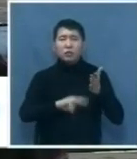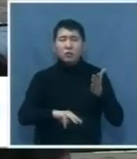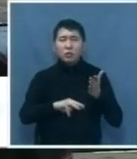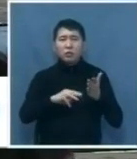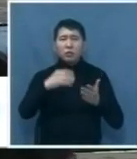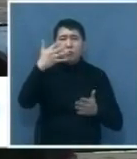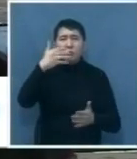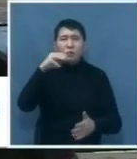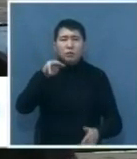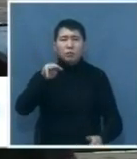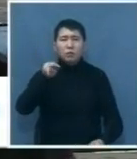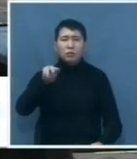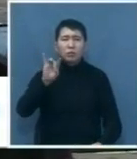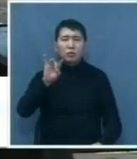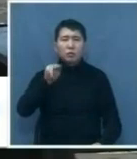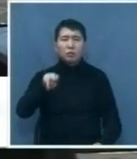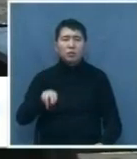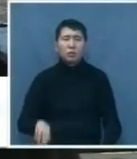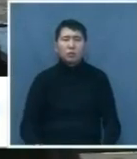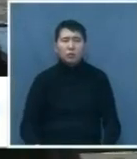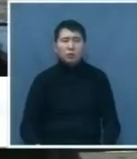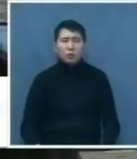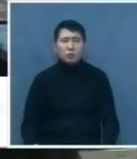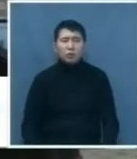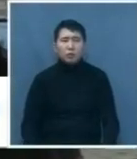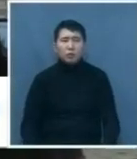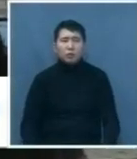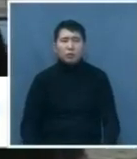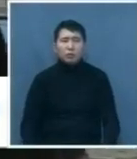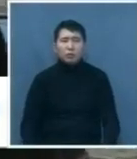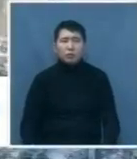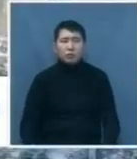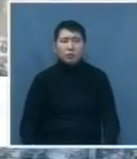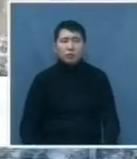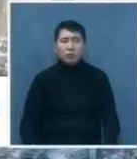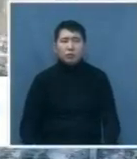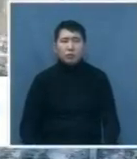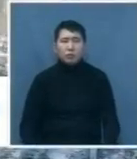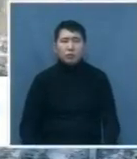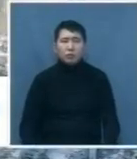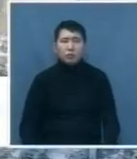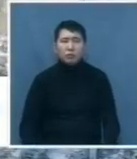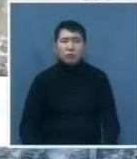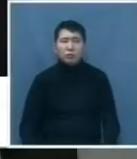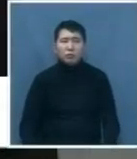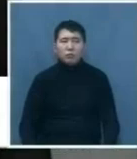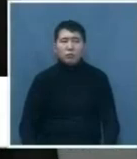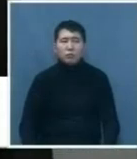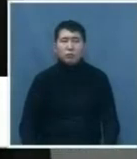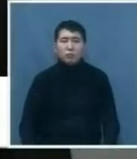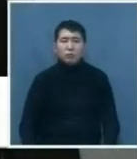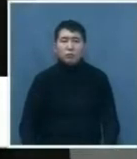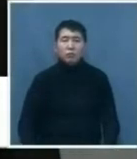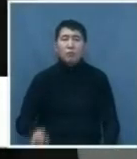Там привлекается правонарушитель к 50-месячным расчетным показателям. Рейдовые